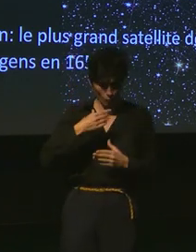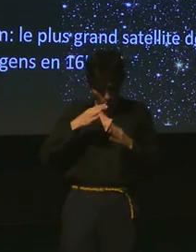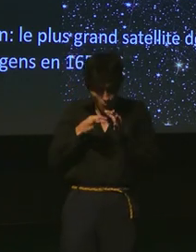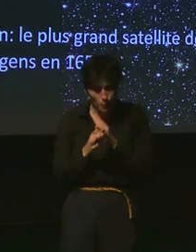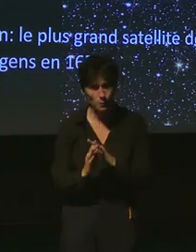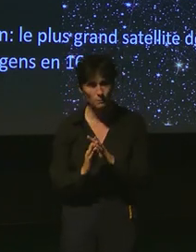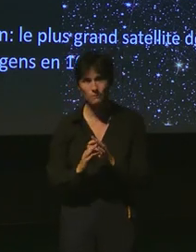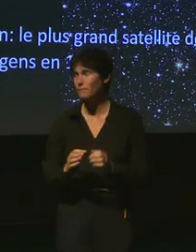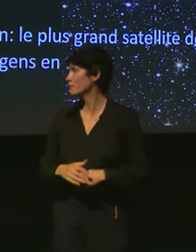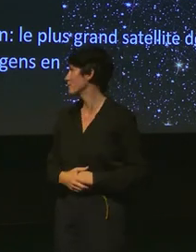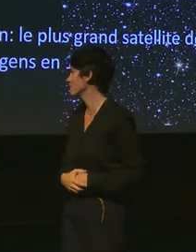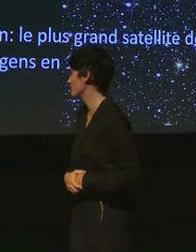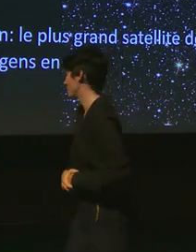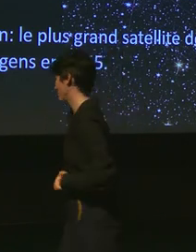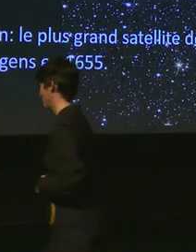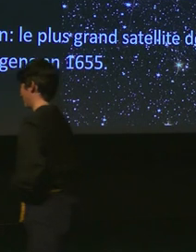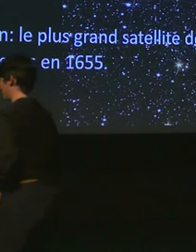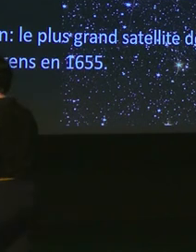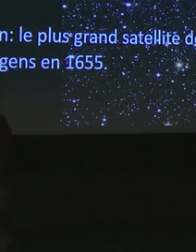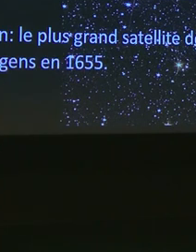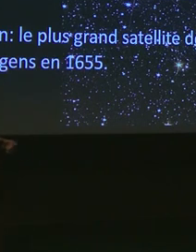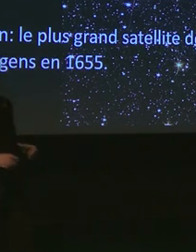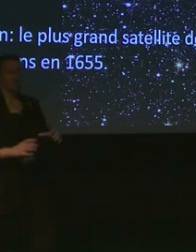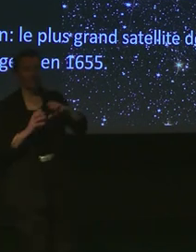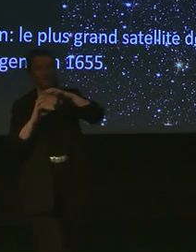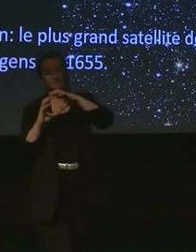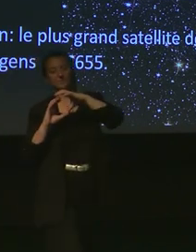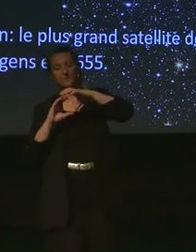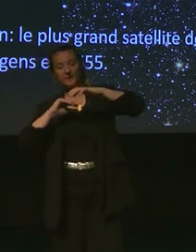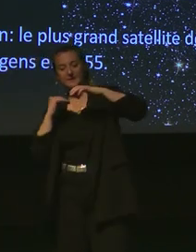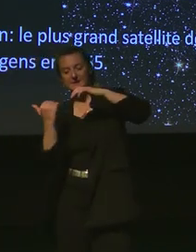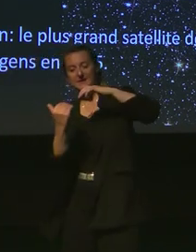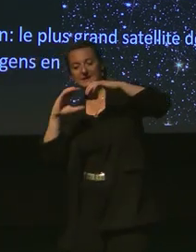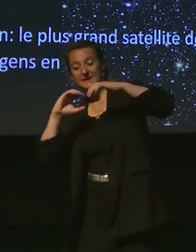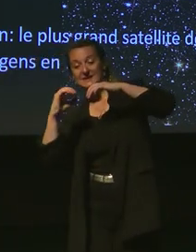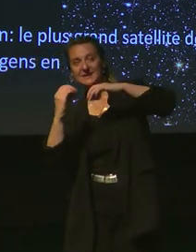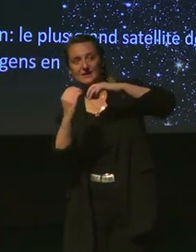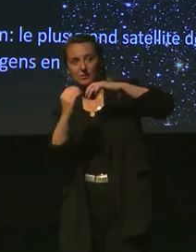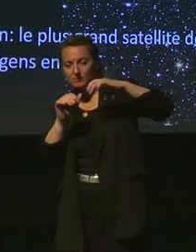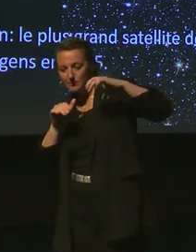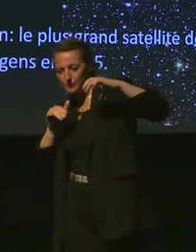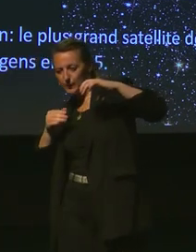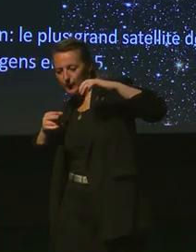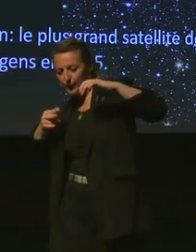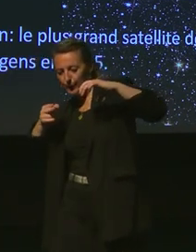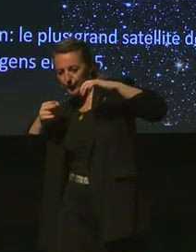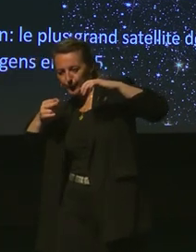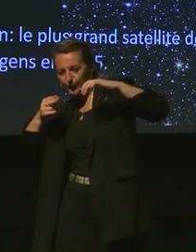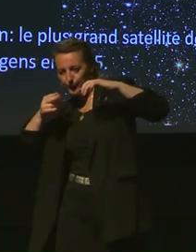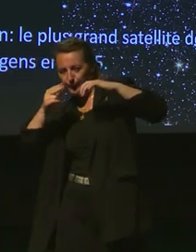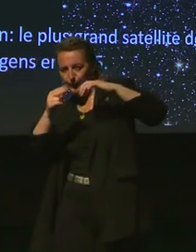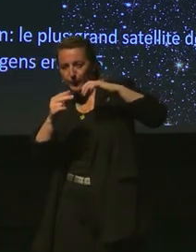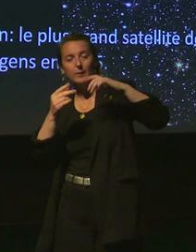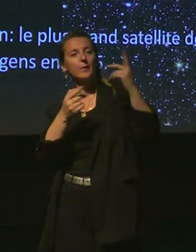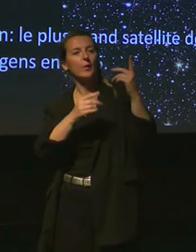et nous allons nous approcher de Titan celui dont j'ai parlé tout à l'heure le plus grand satellite de Saturne qui en fait était l